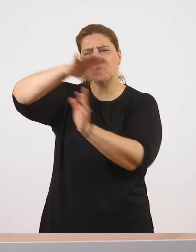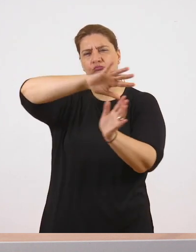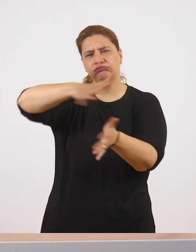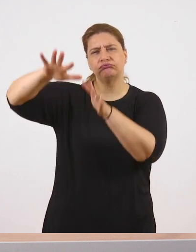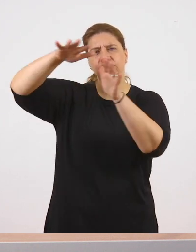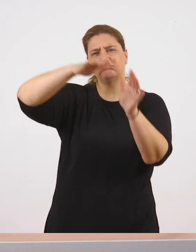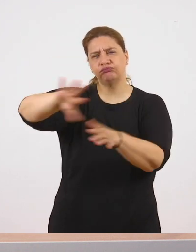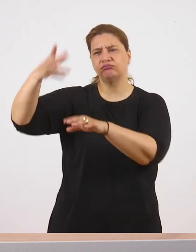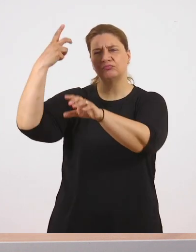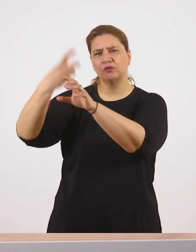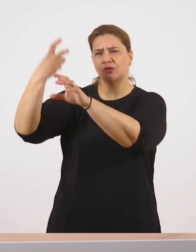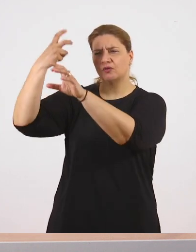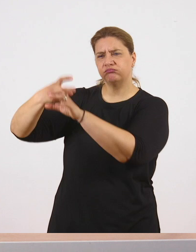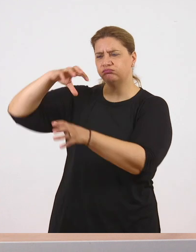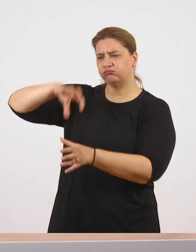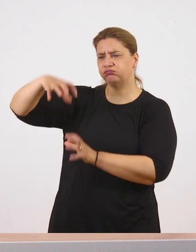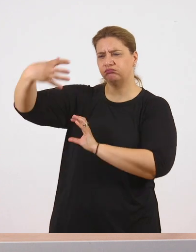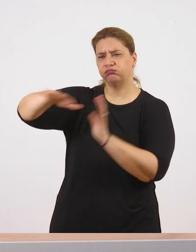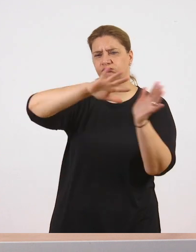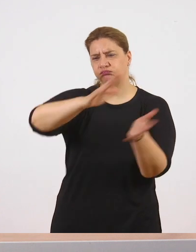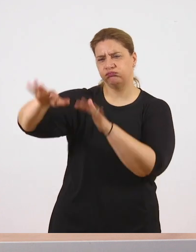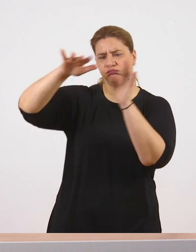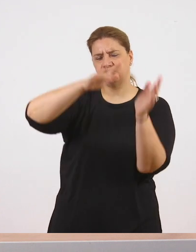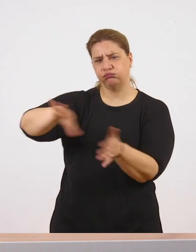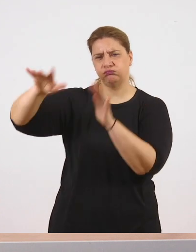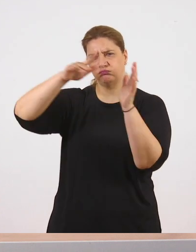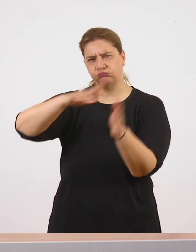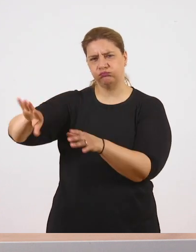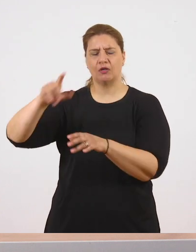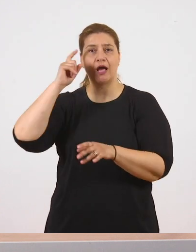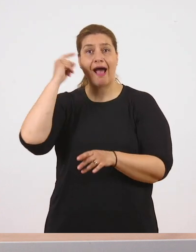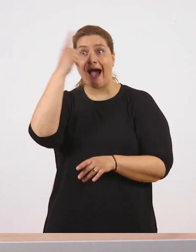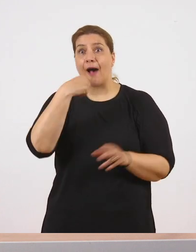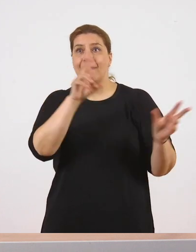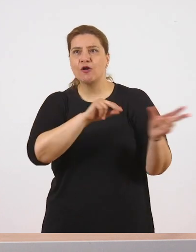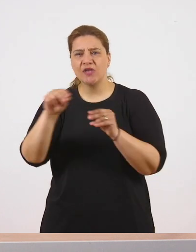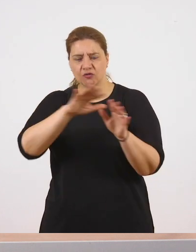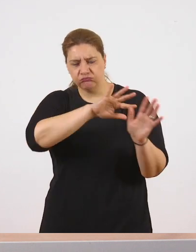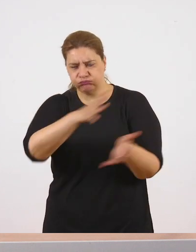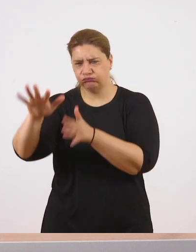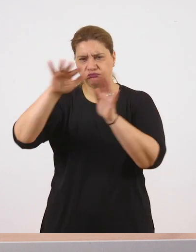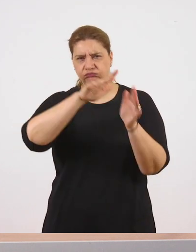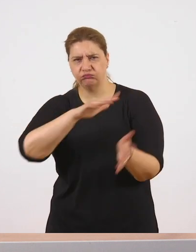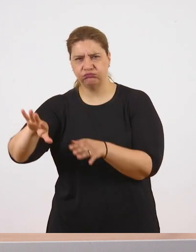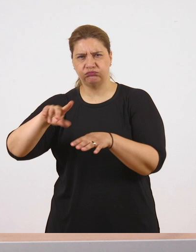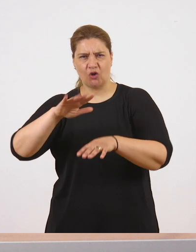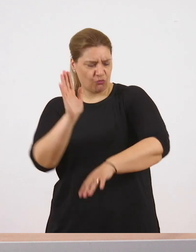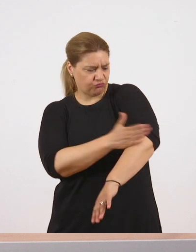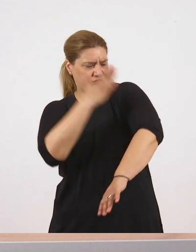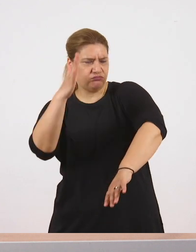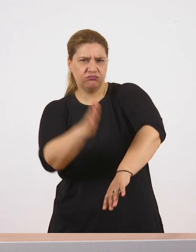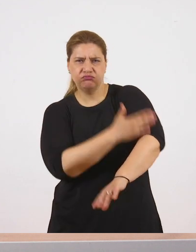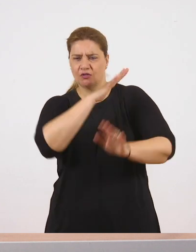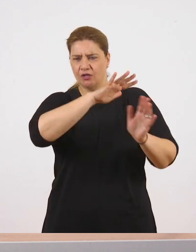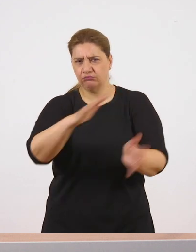πολύ ωραία εικόνα, μια μεταφορά έτσι, δεν δέρνουν τα κύματα. Μεταφορά λοιπόν είναι εδώ. Να κάθετε στον αγαπημένο της